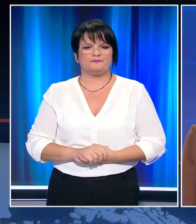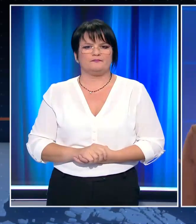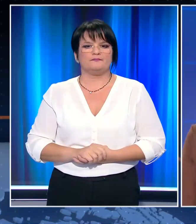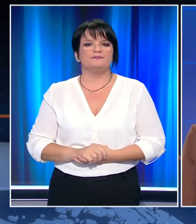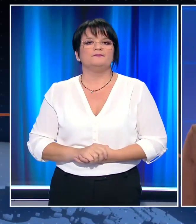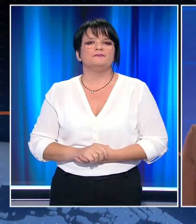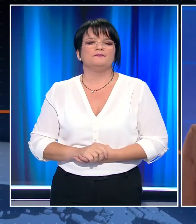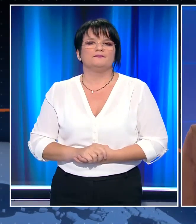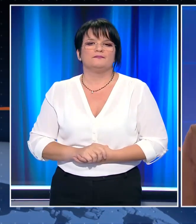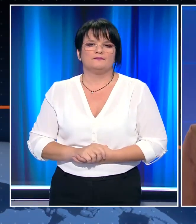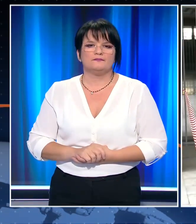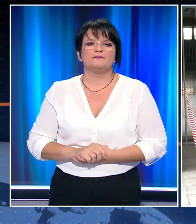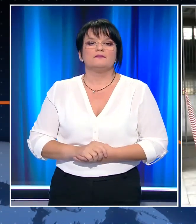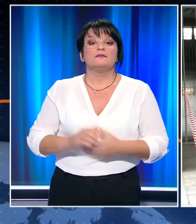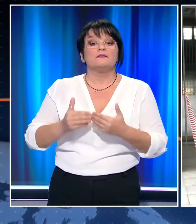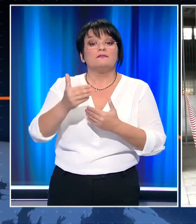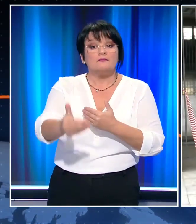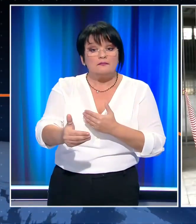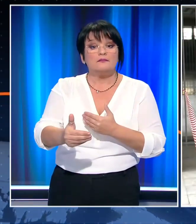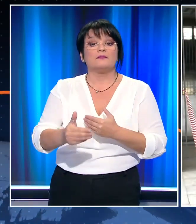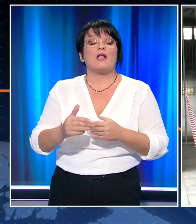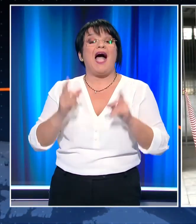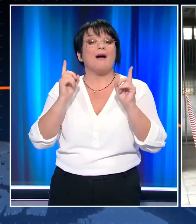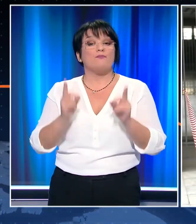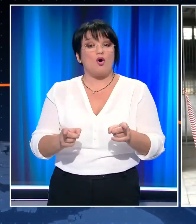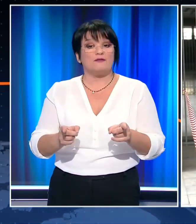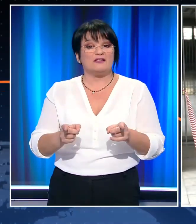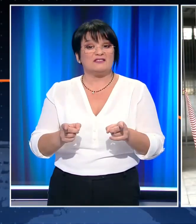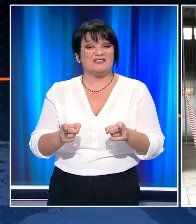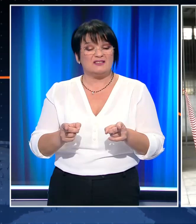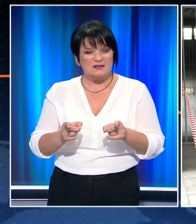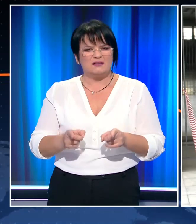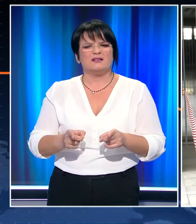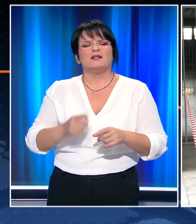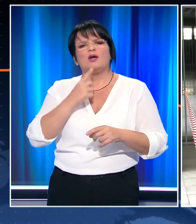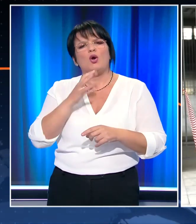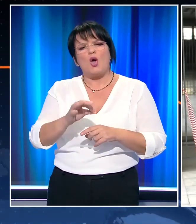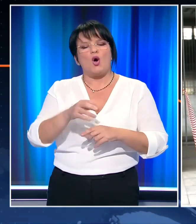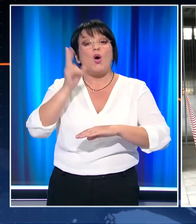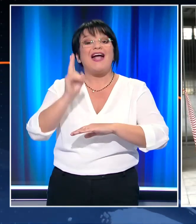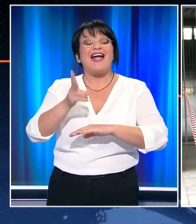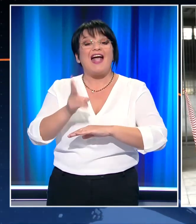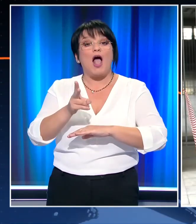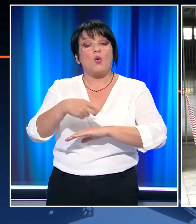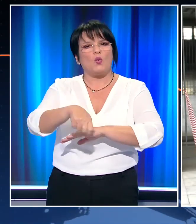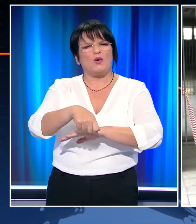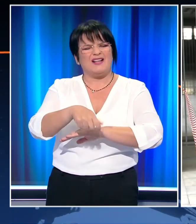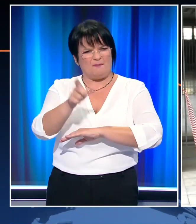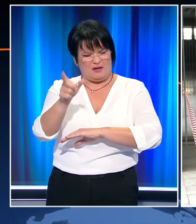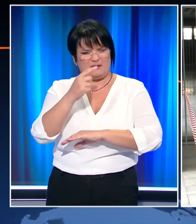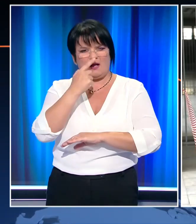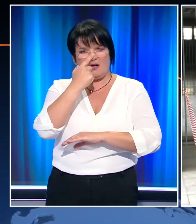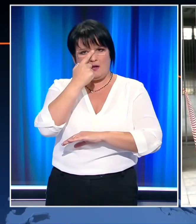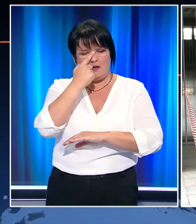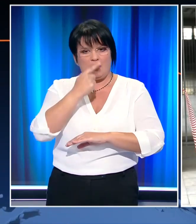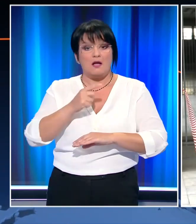Καλησπέρα Ματίνα, ένα βήμα πριν από την έκδοση της απόφασης του τριμελού σε φετιού κακουργημάτων για το εάν και